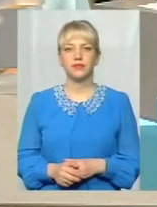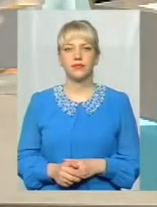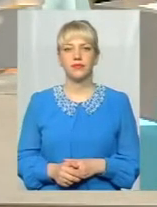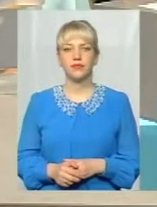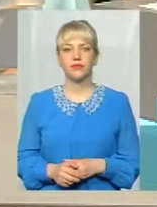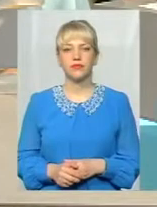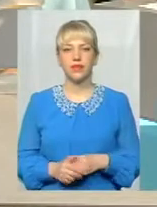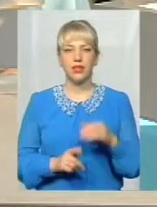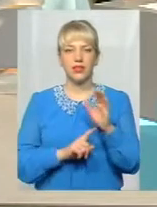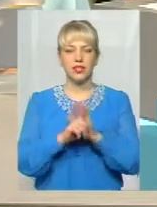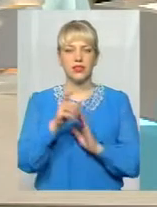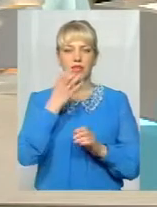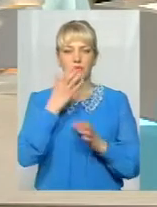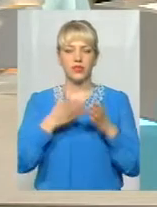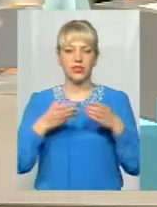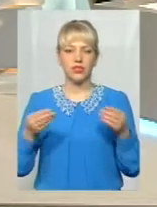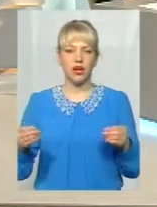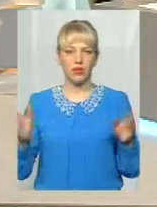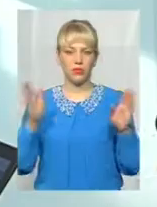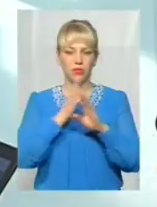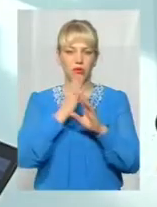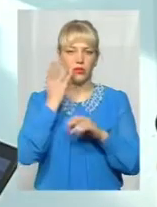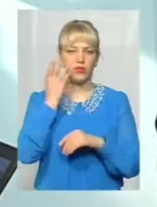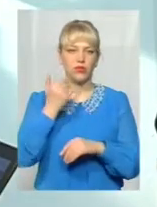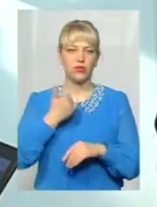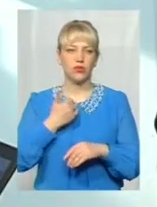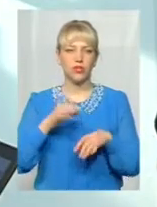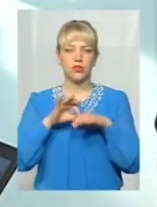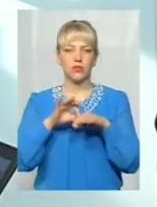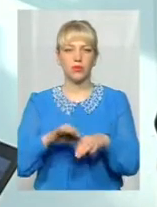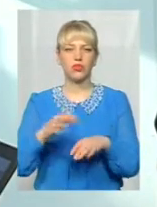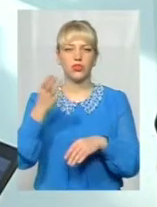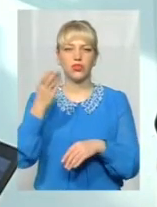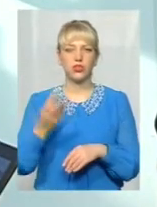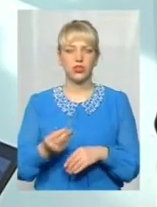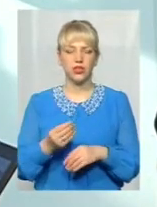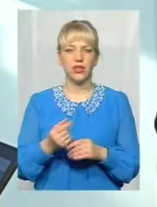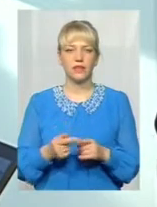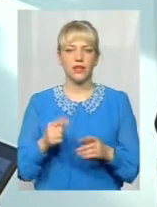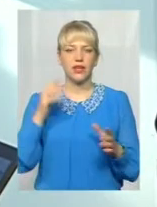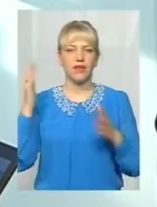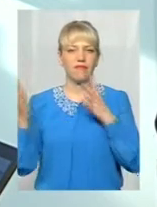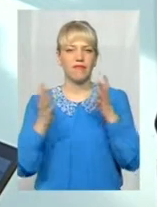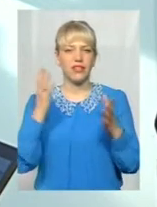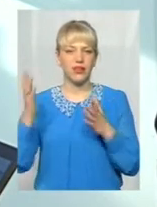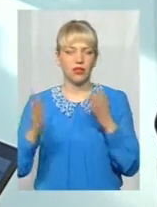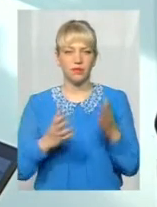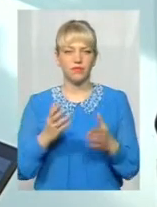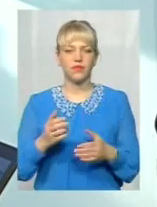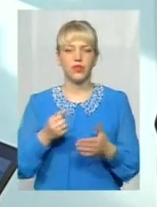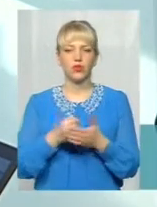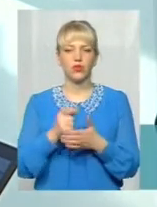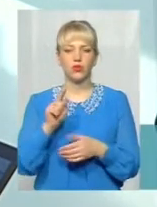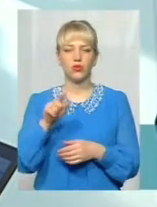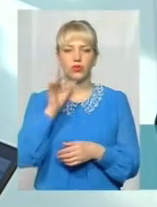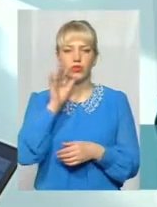настанням теплої весняної погоди, особливо, коли в нас супроводжуючі ще поривами вітру. І до того